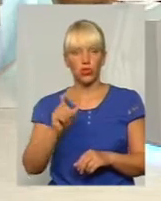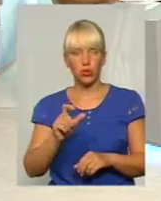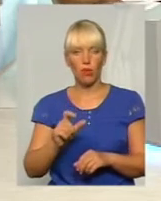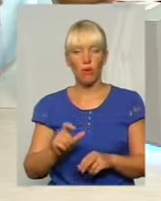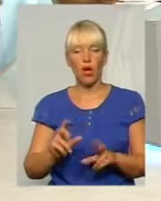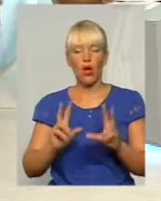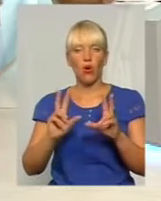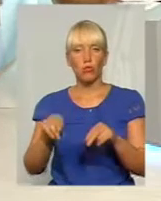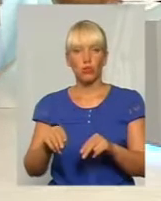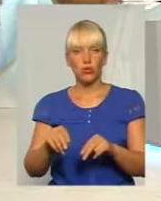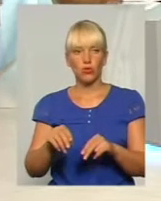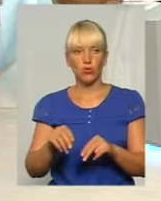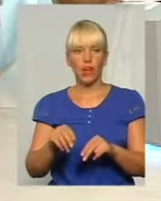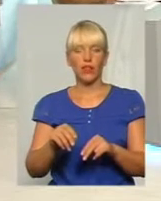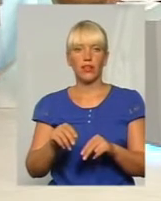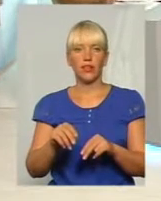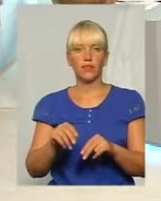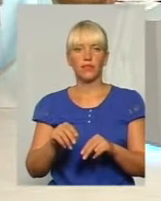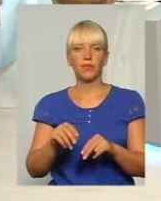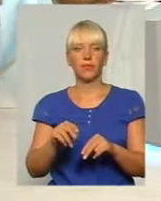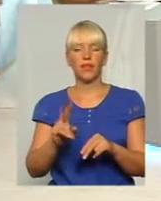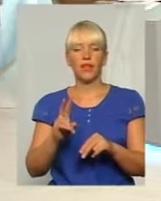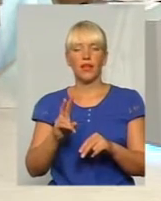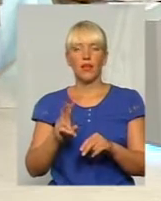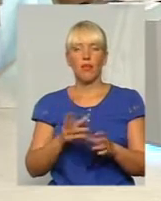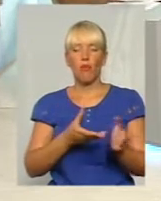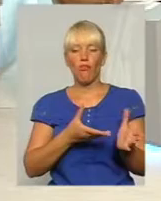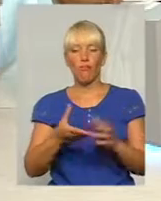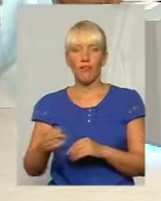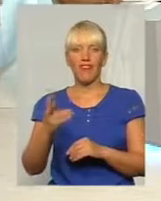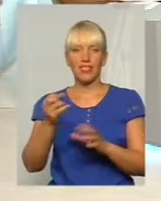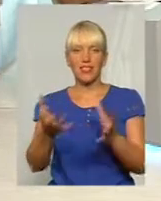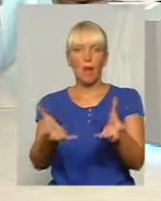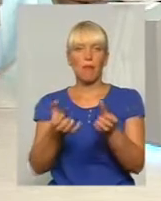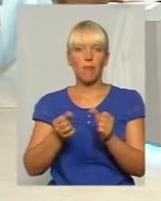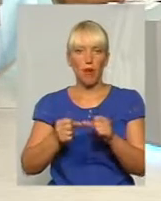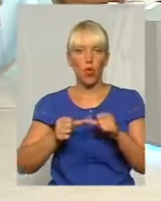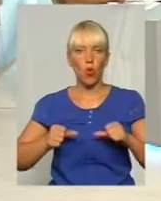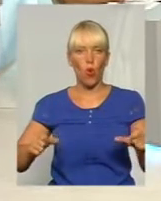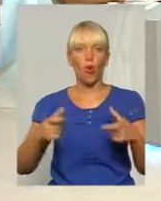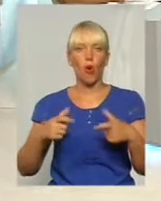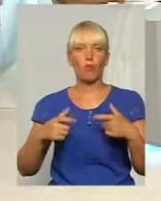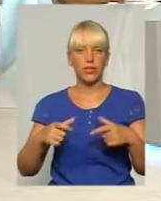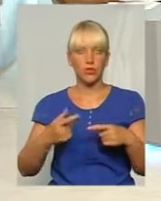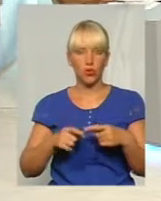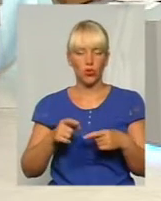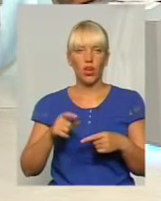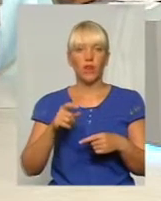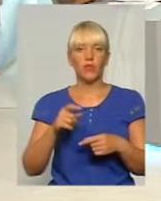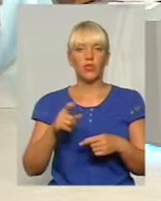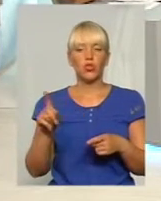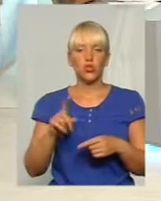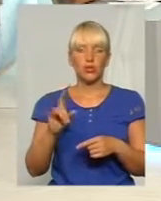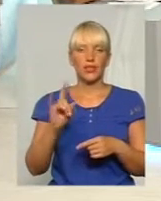обіцяла поплувати на рішення екзаменційно-приймальної комісії навчальної закладу, щоб там певна дитина, все ж таки, поступила вчитися. Ну, в мене